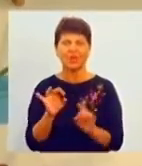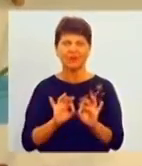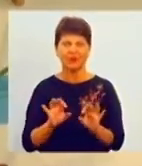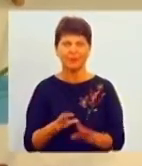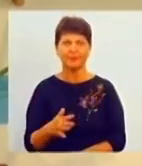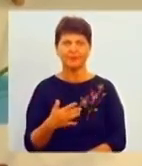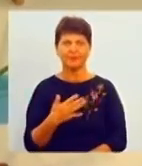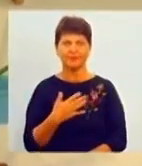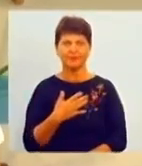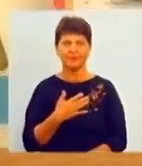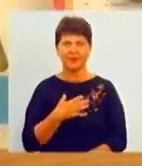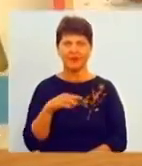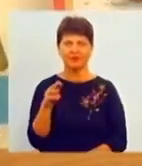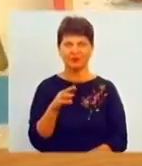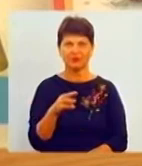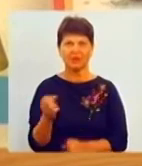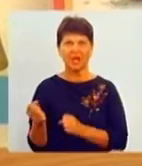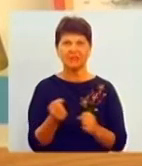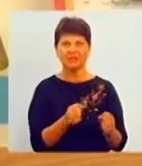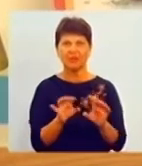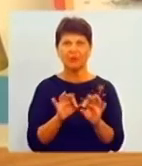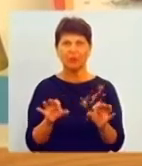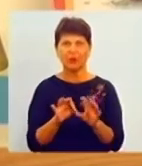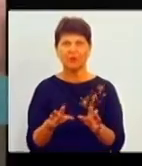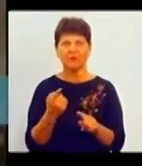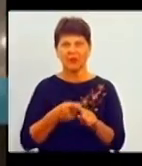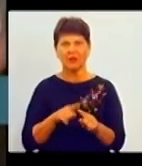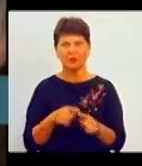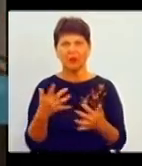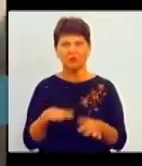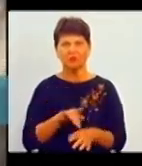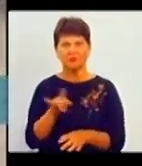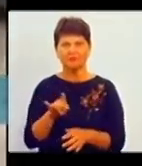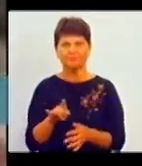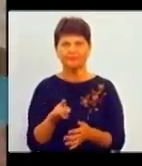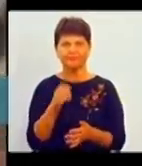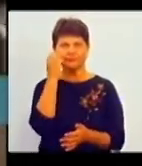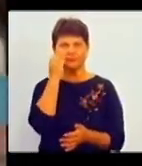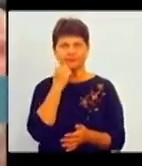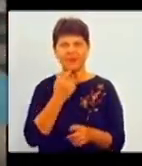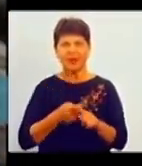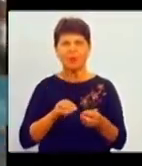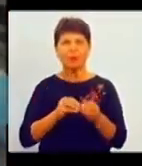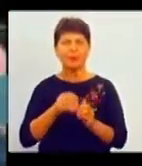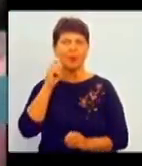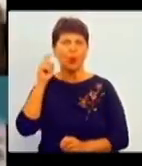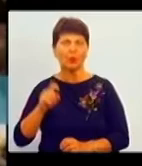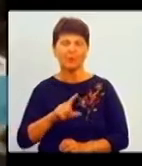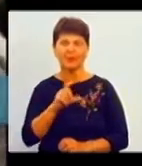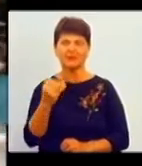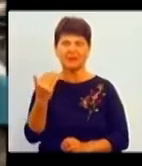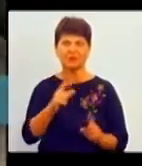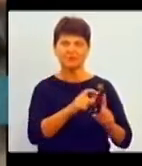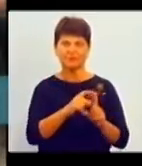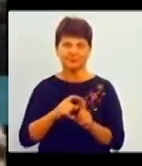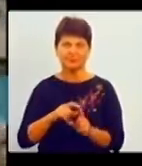Тетяна Звертаніська причину таких затримок пояснює зношеним авіапарком. Проблему називає всеукраїнською. За її словами, пасажири на виліт з Вінницького